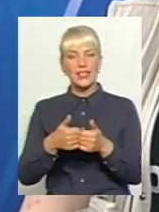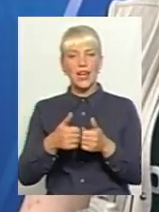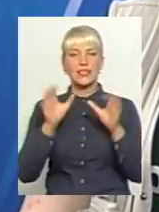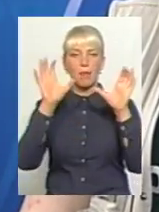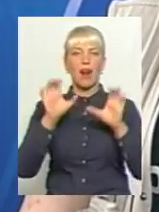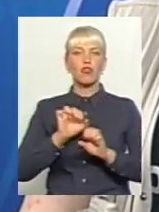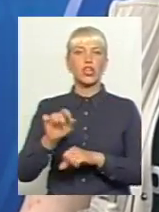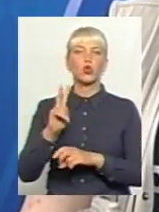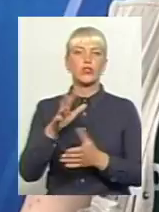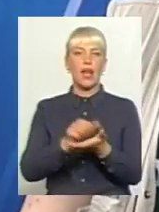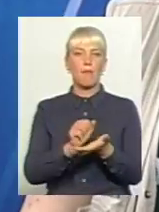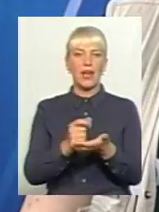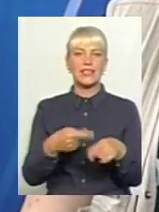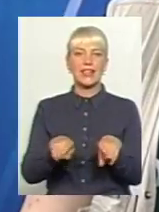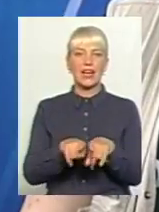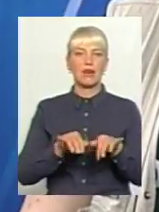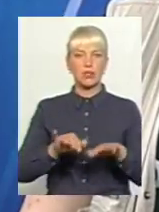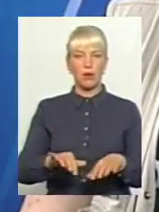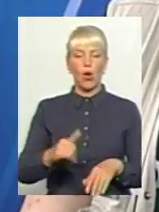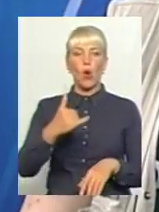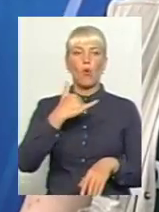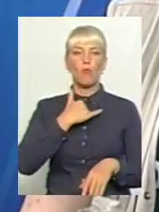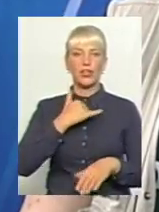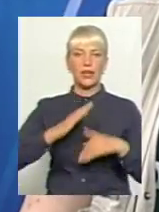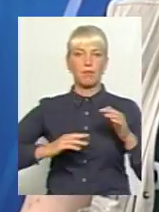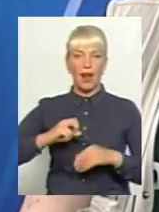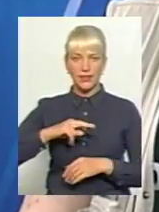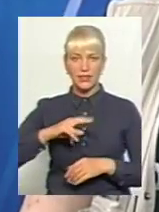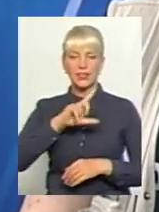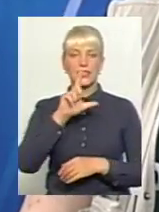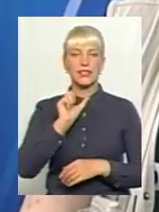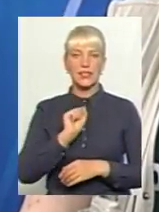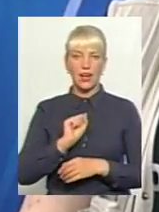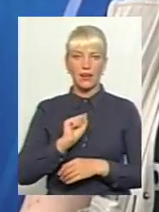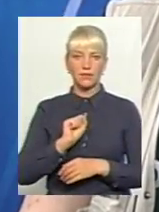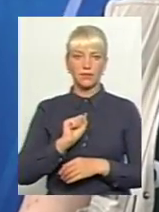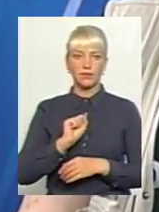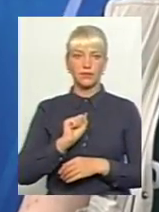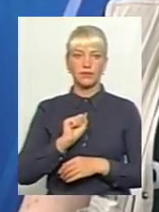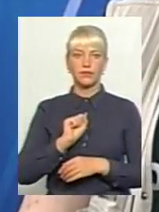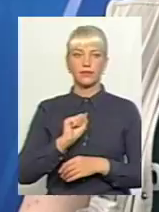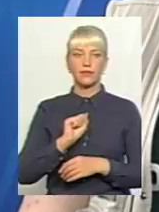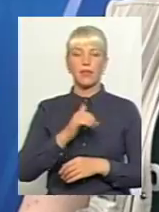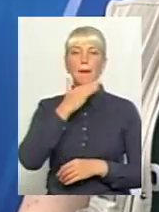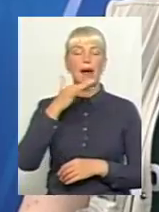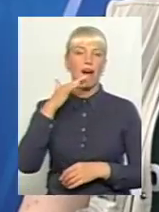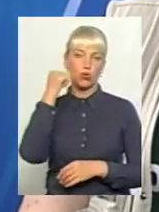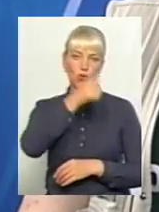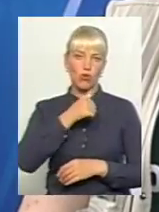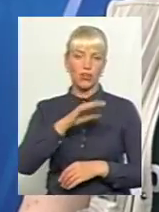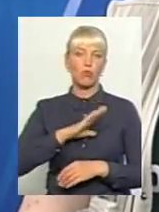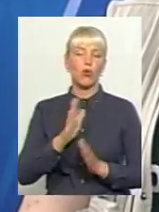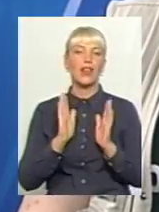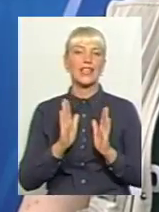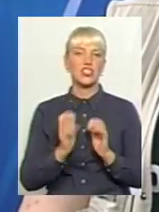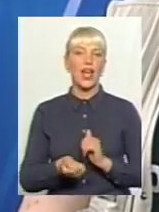займаються цими справами. У моїй практиці за багато років було лише